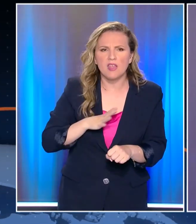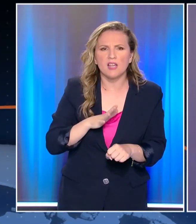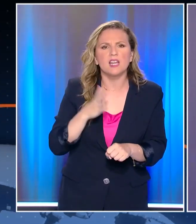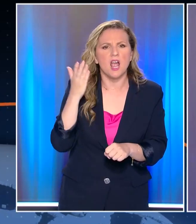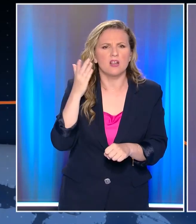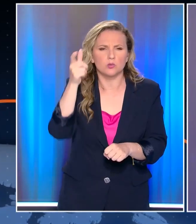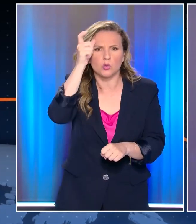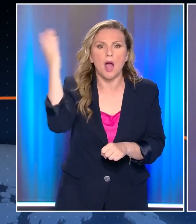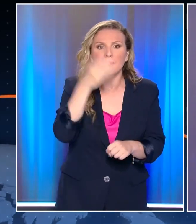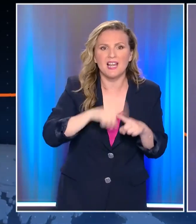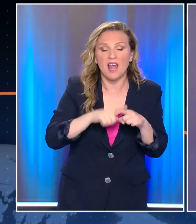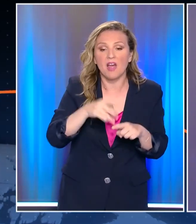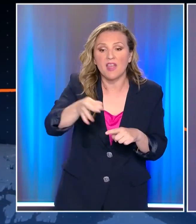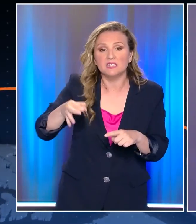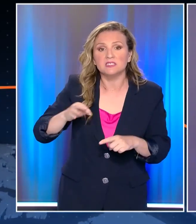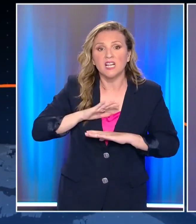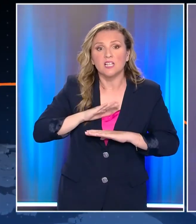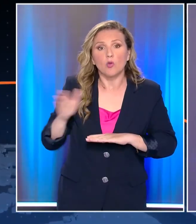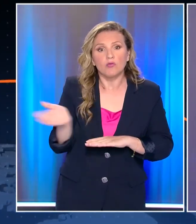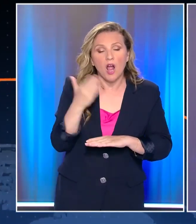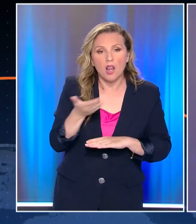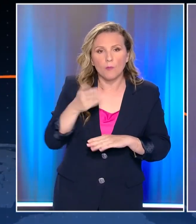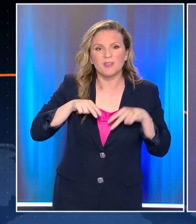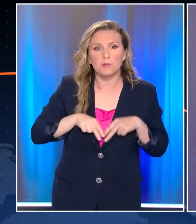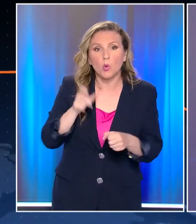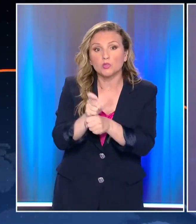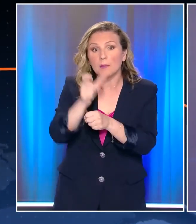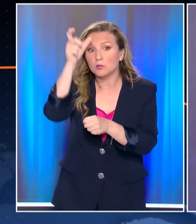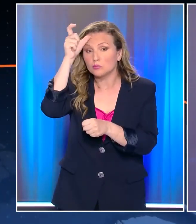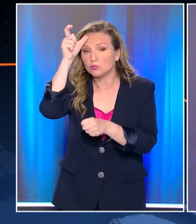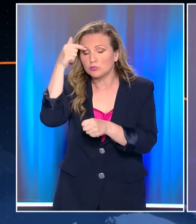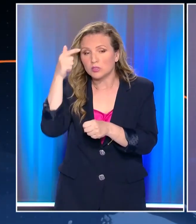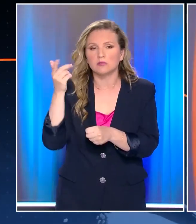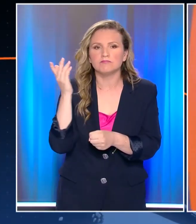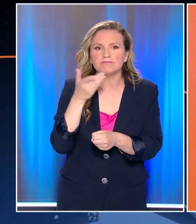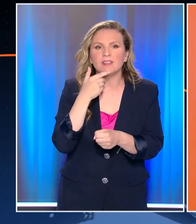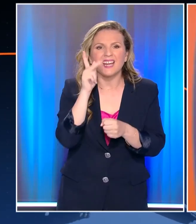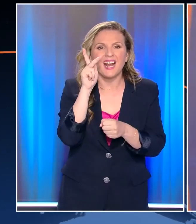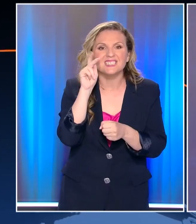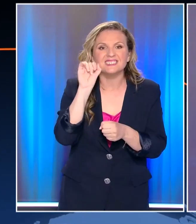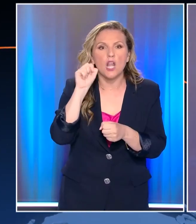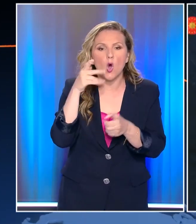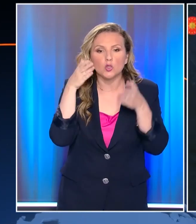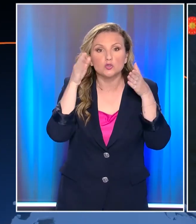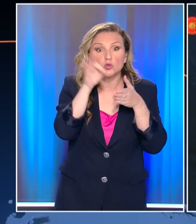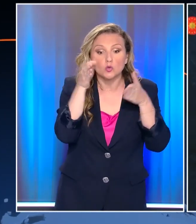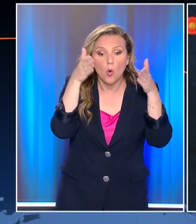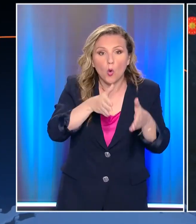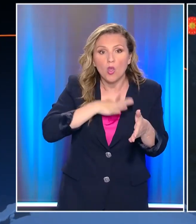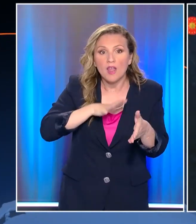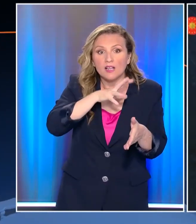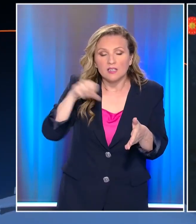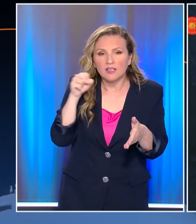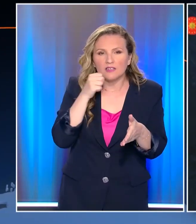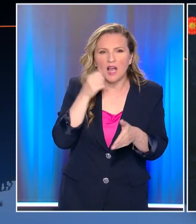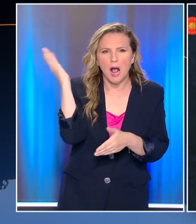Ελλάδα. Αυτή τη φορά ήταν ο υπουργός άμυνας Χουλουσία Κάρ που στοχοποίησε και πάλι το Καστελόριζο. Μετά τις